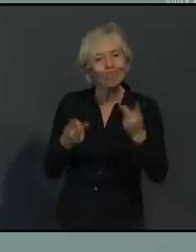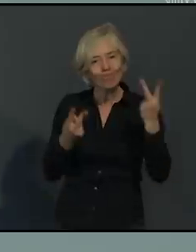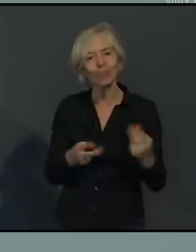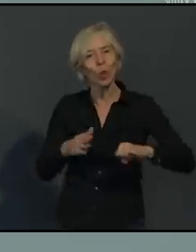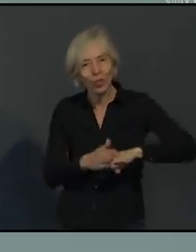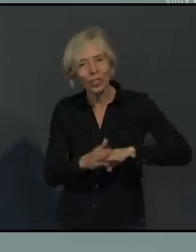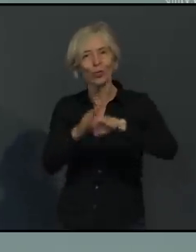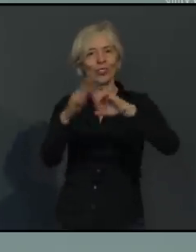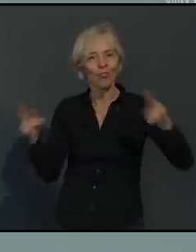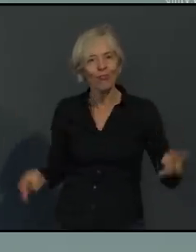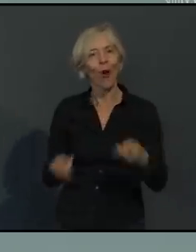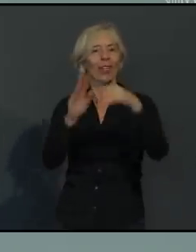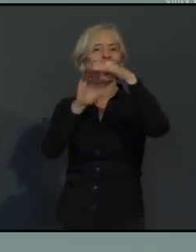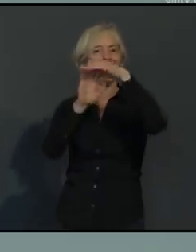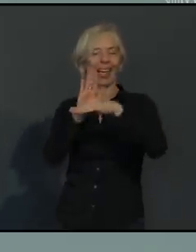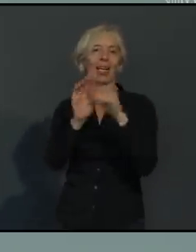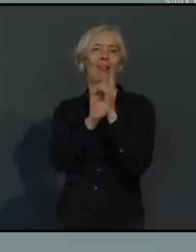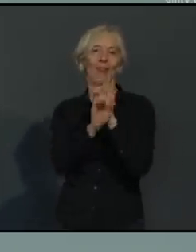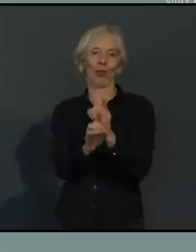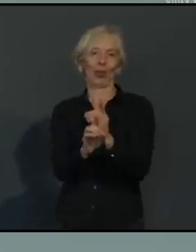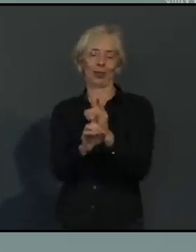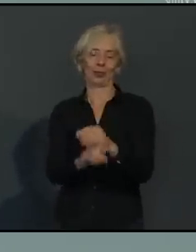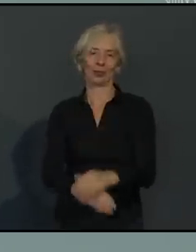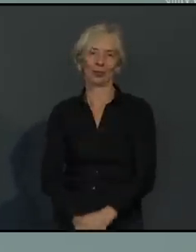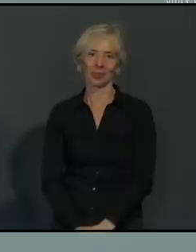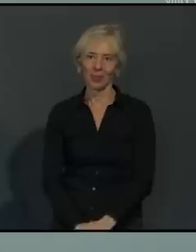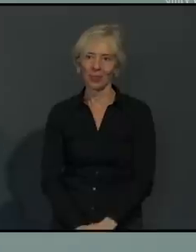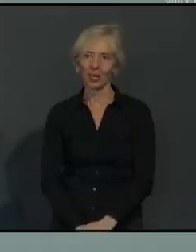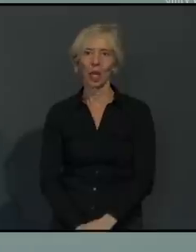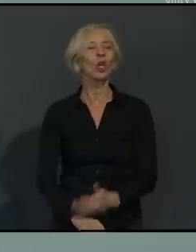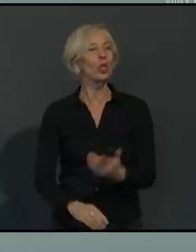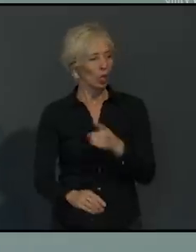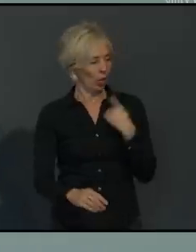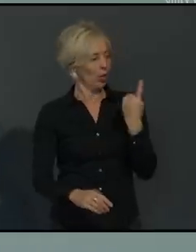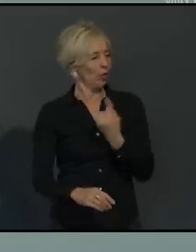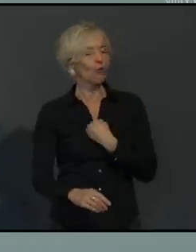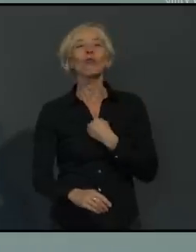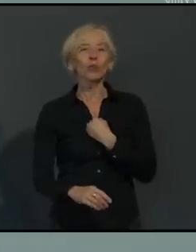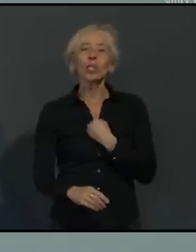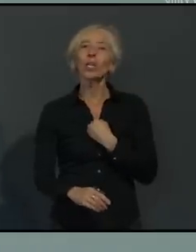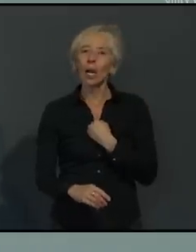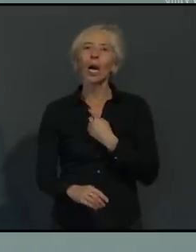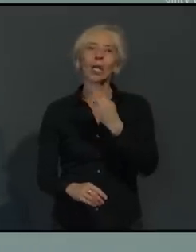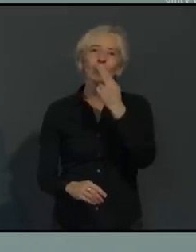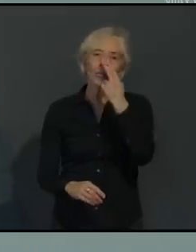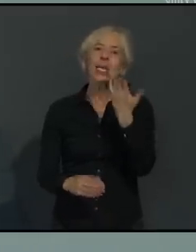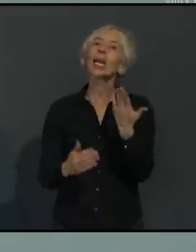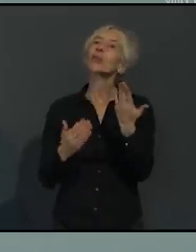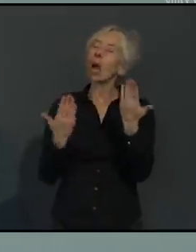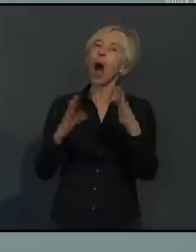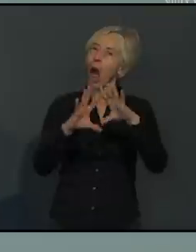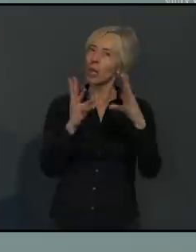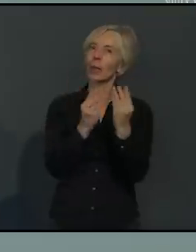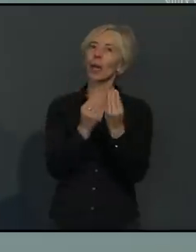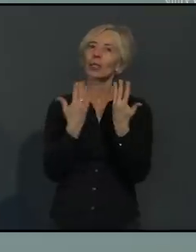Insgesamt wird nach unserer Einschätzung die Maskentragungspflicht zum Beispiel im Bereich des ÖPNV und den Straßenbahnen, in den